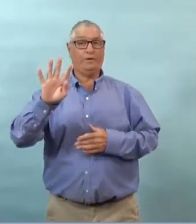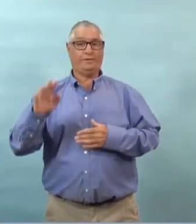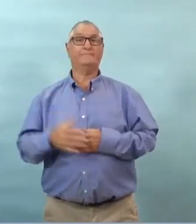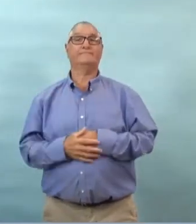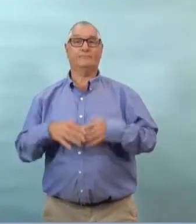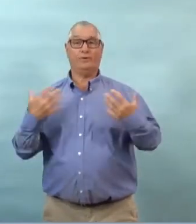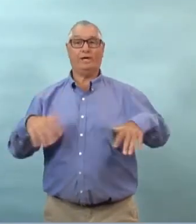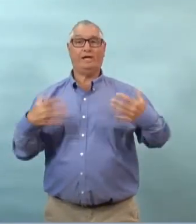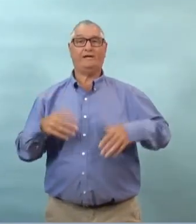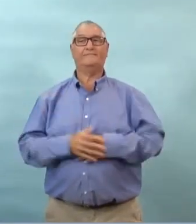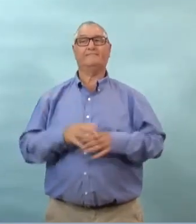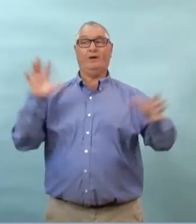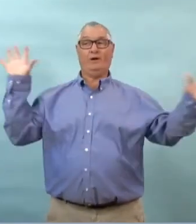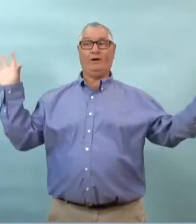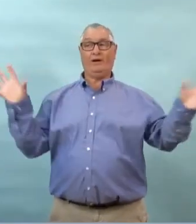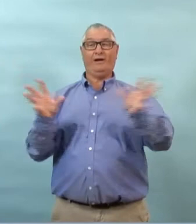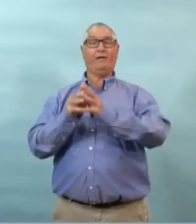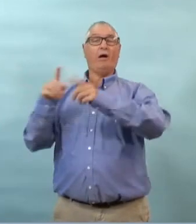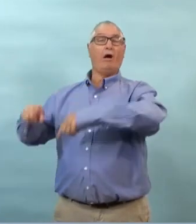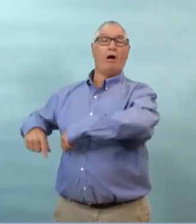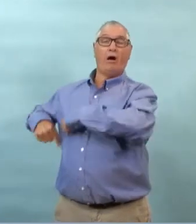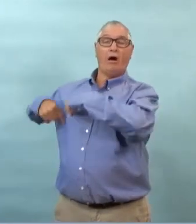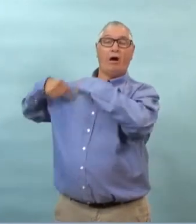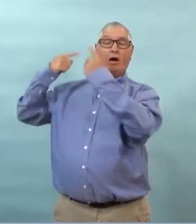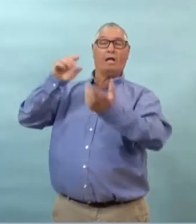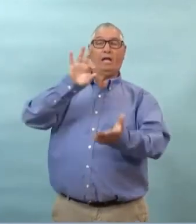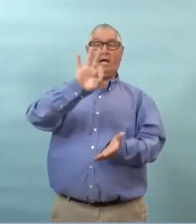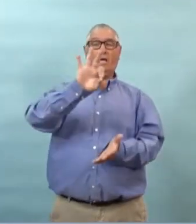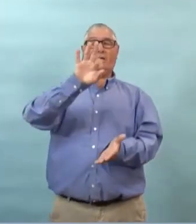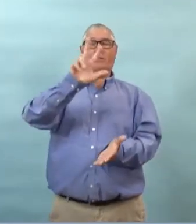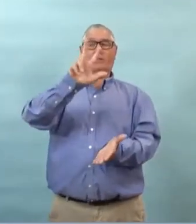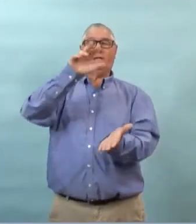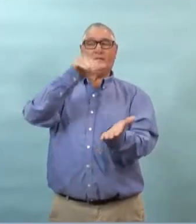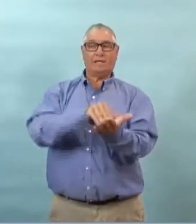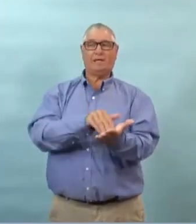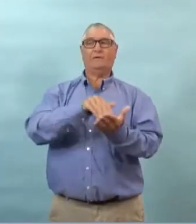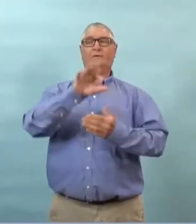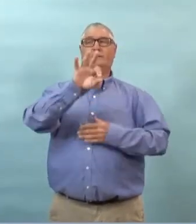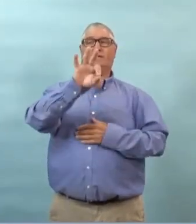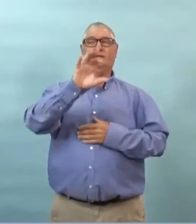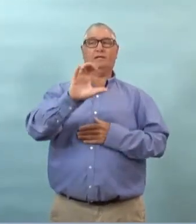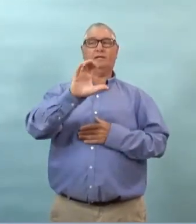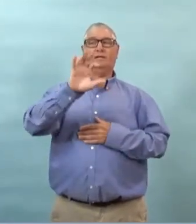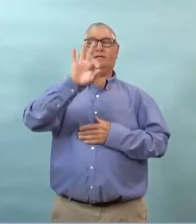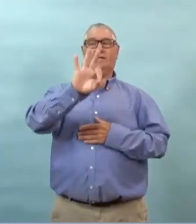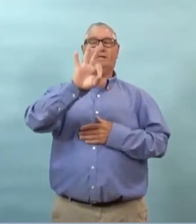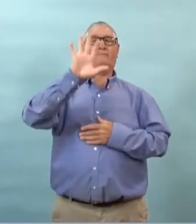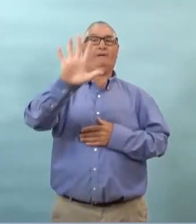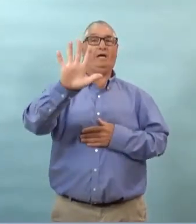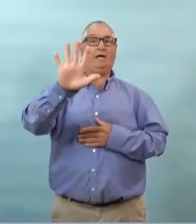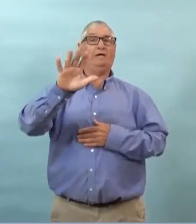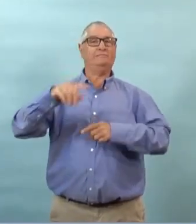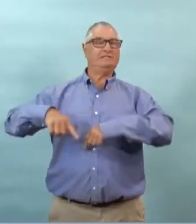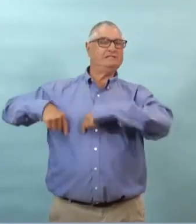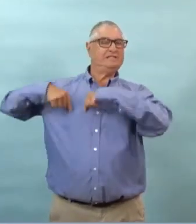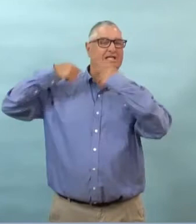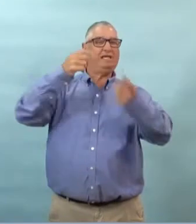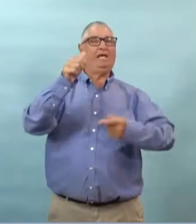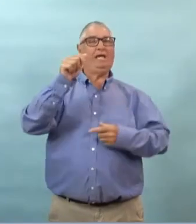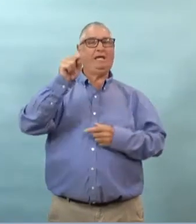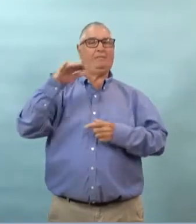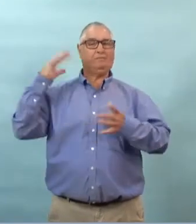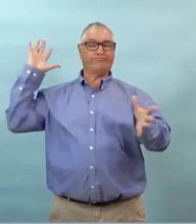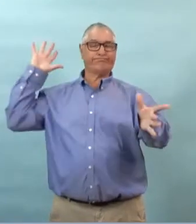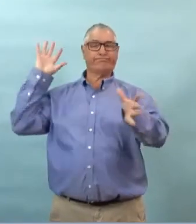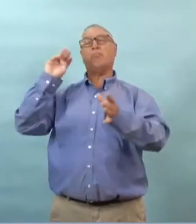nombre total de tests qui ont été effectués depuis le début du mois de février et de maintenant et maintenant